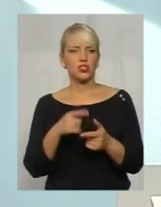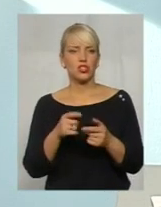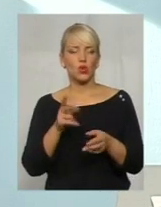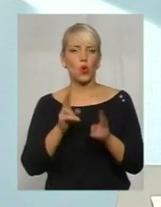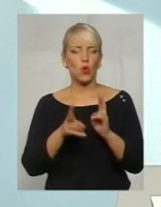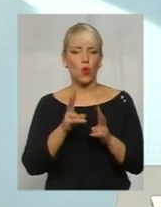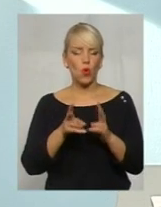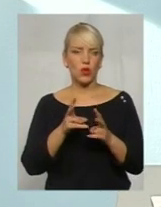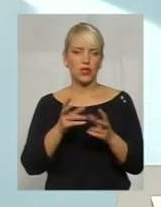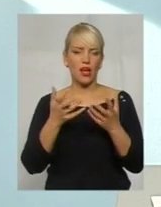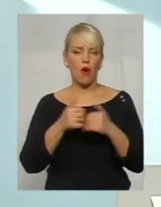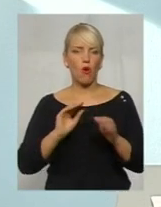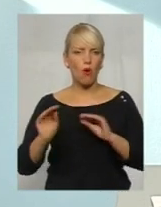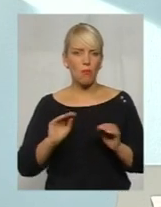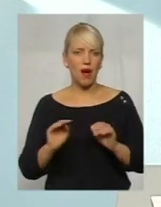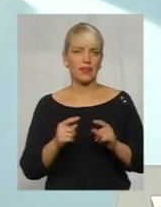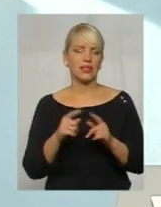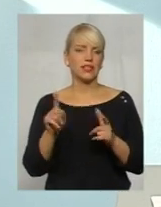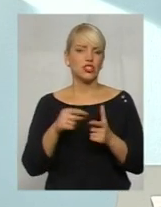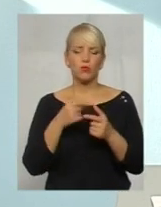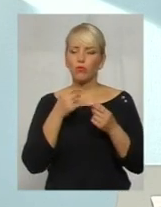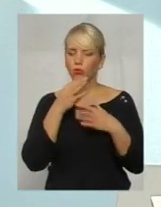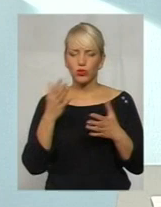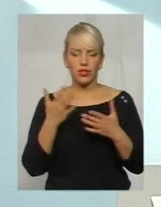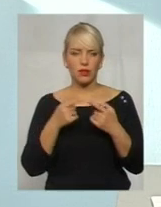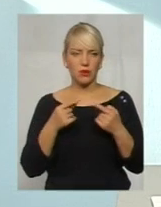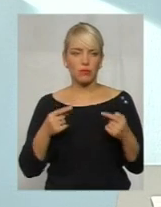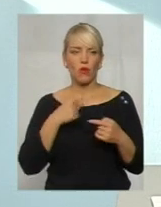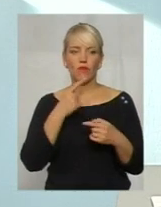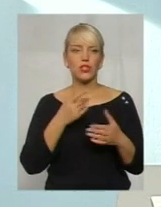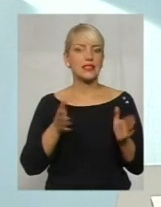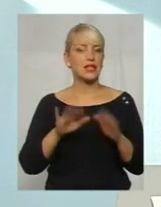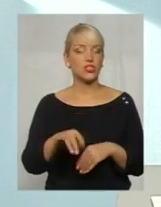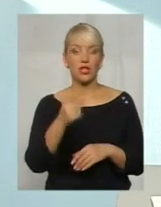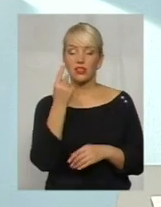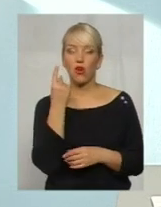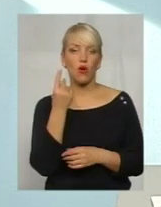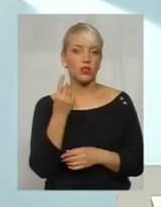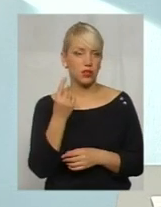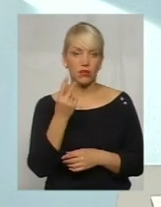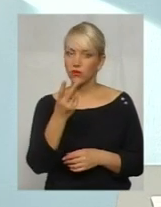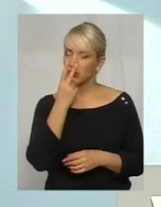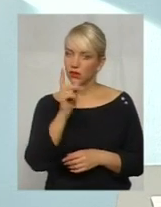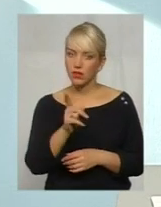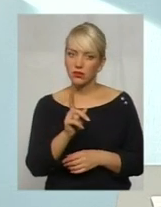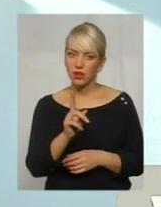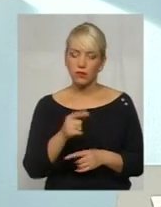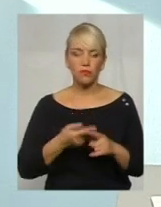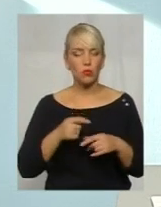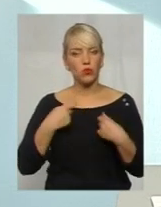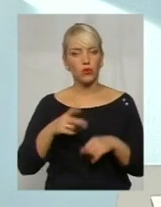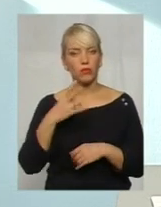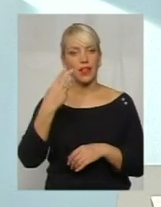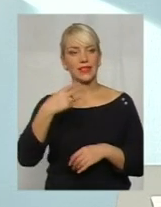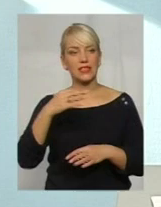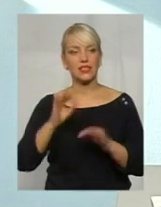комбайн, чи будь-який предмет, і говорять, що він залишається один, ви ж дивіться, ми продаємо на 30% чи на